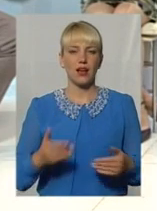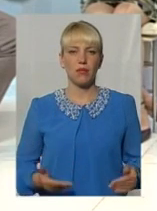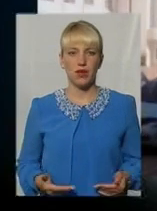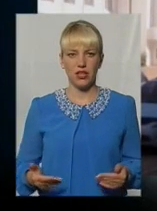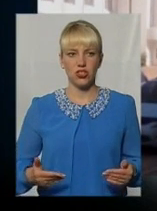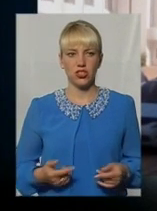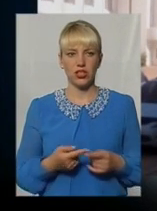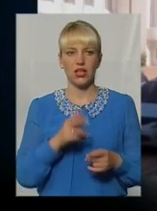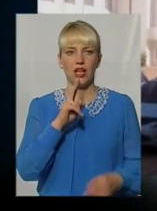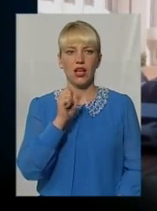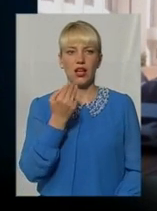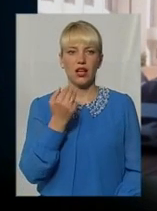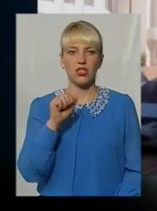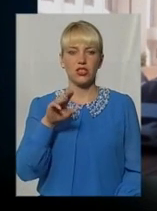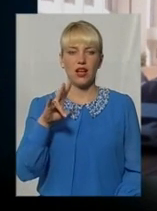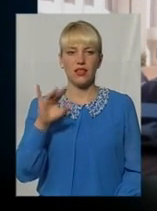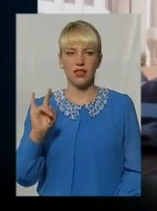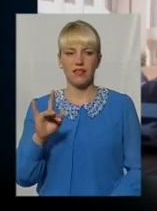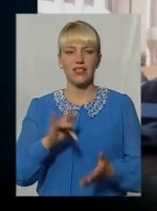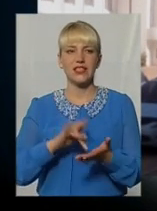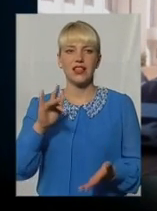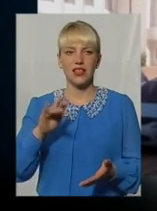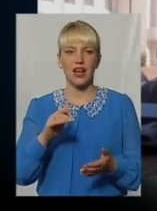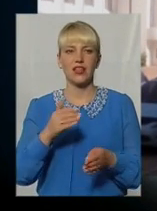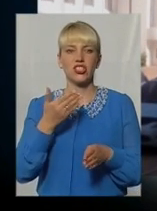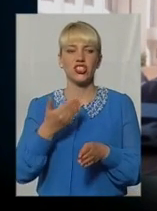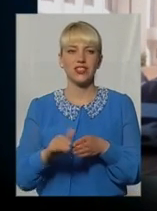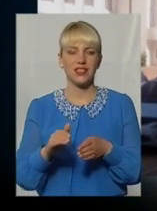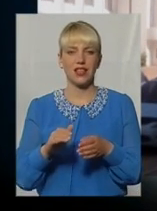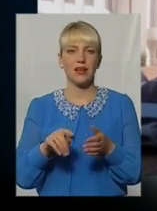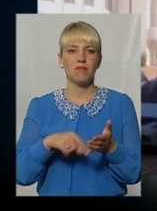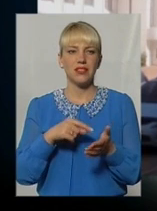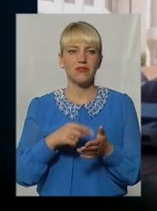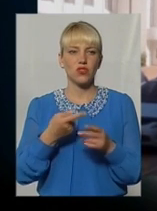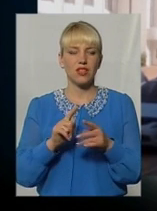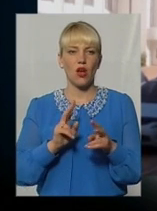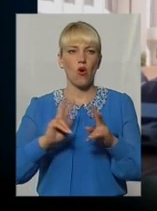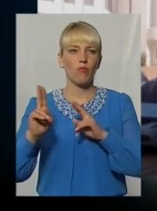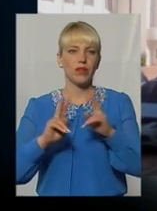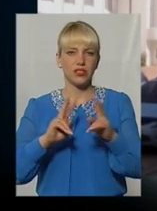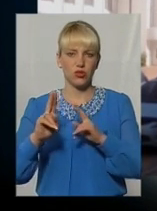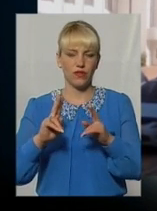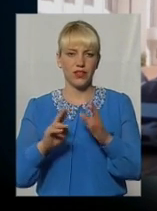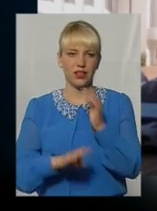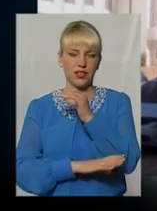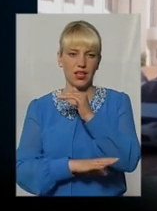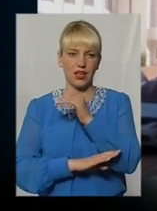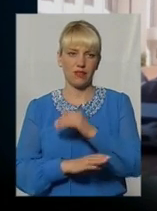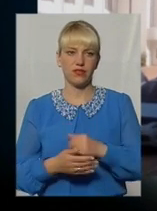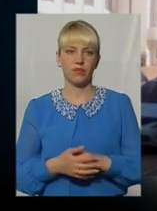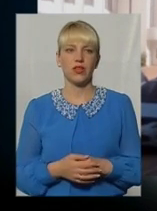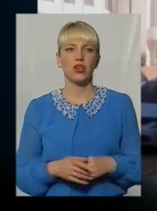власне, каштани в центральній частині міста, оте обрізування дерев. Тетяна Вікторівна,